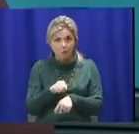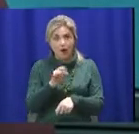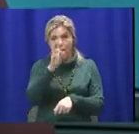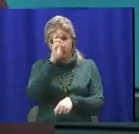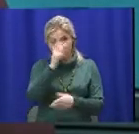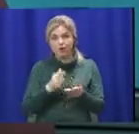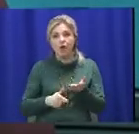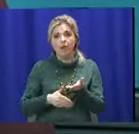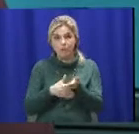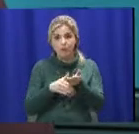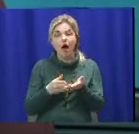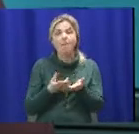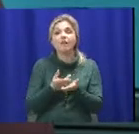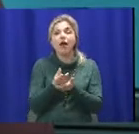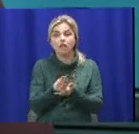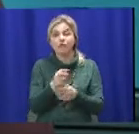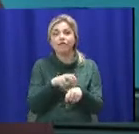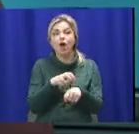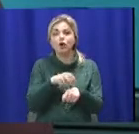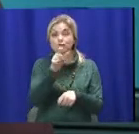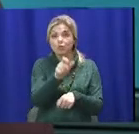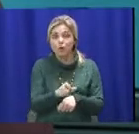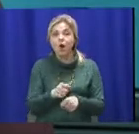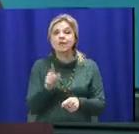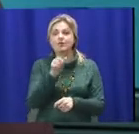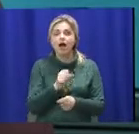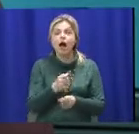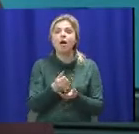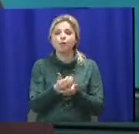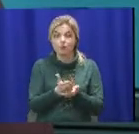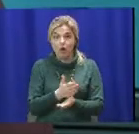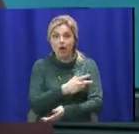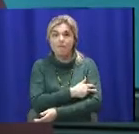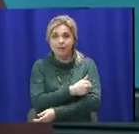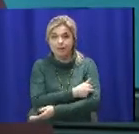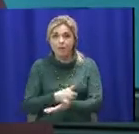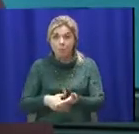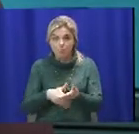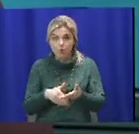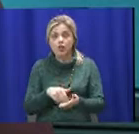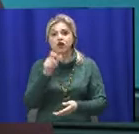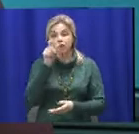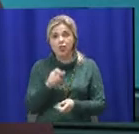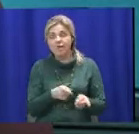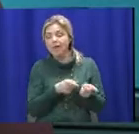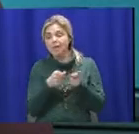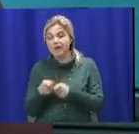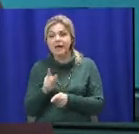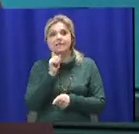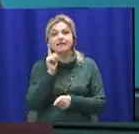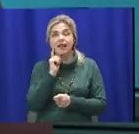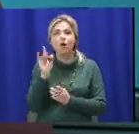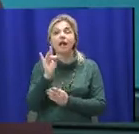починає оплачувати врачу оказання медицинської допомоги тому чоловіку, чоловік переходит в зелений список или в зелений